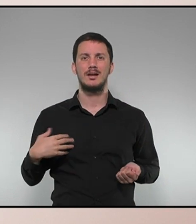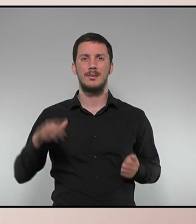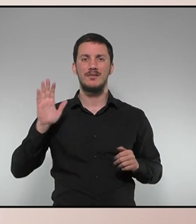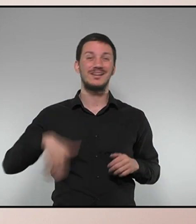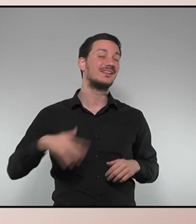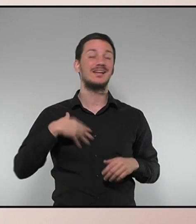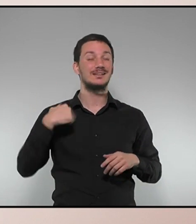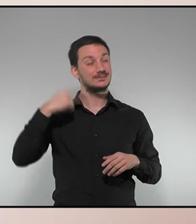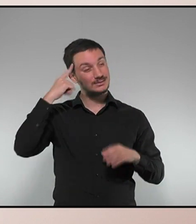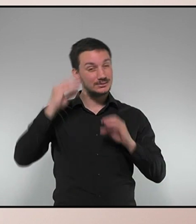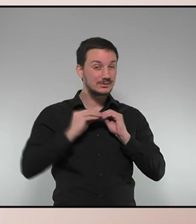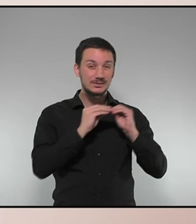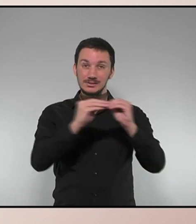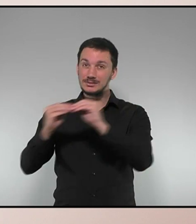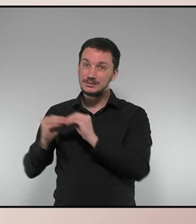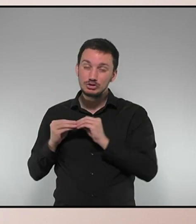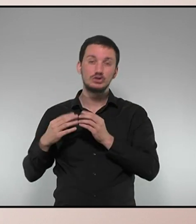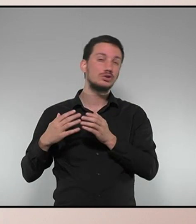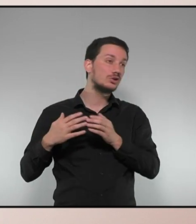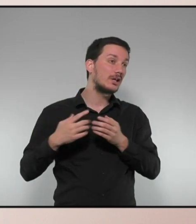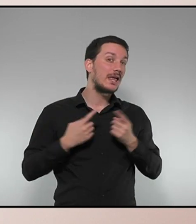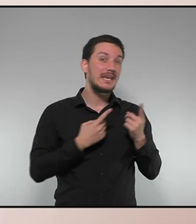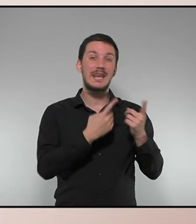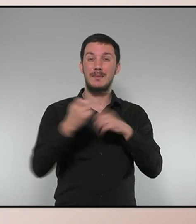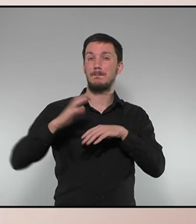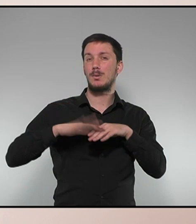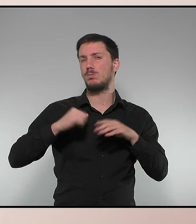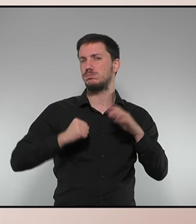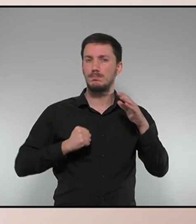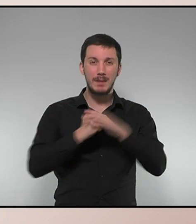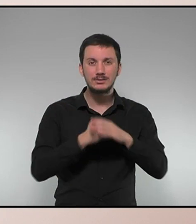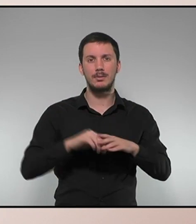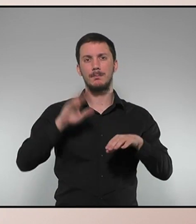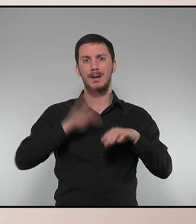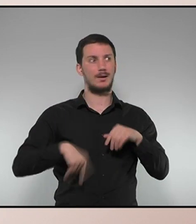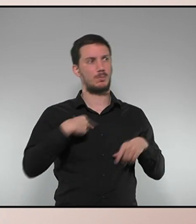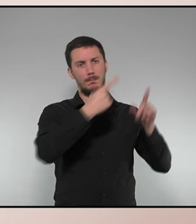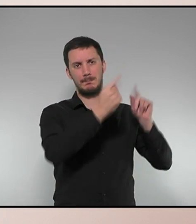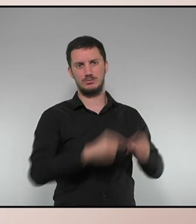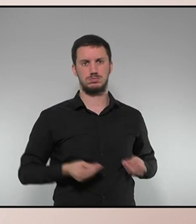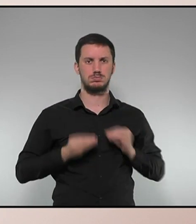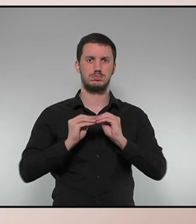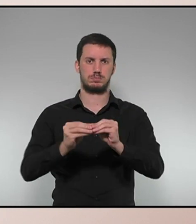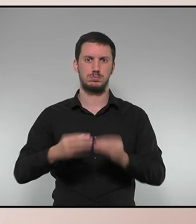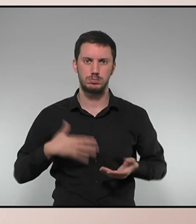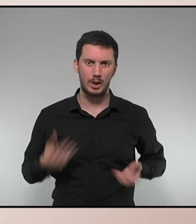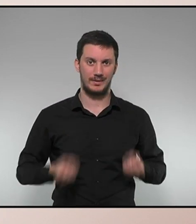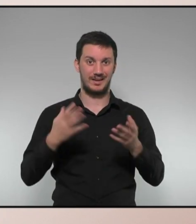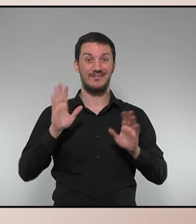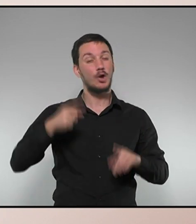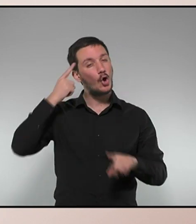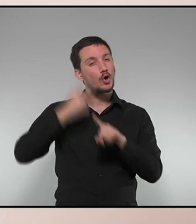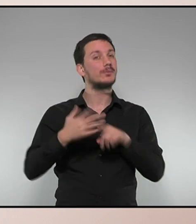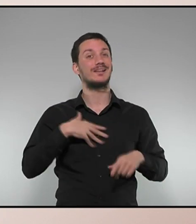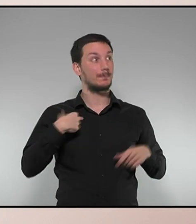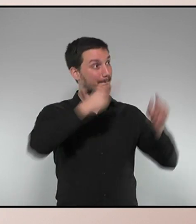necessari per a les qüestions estructurals que, evidentment, no es poden resoldre amb un pressupost. L'objectiu que tenim és que el pressupost s